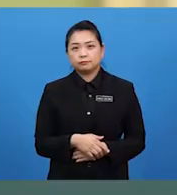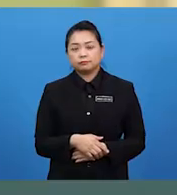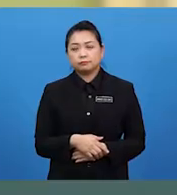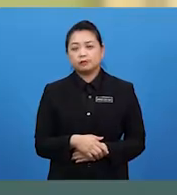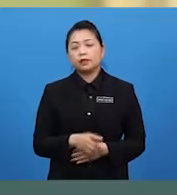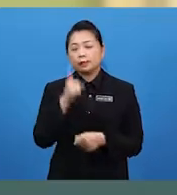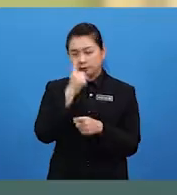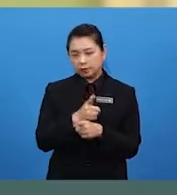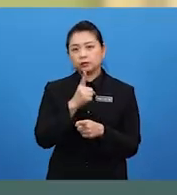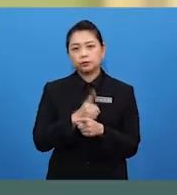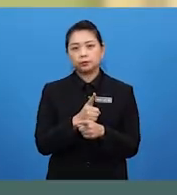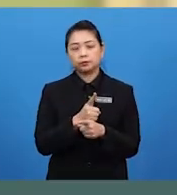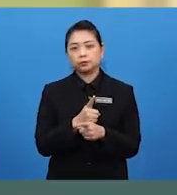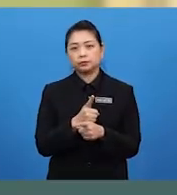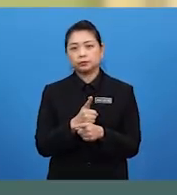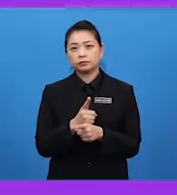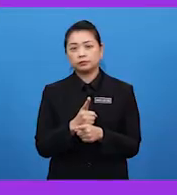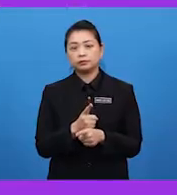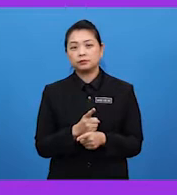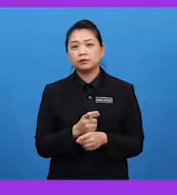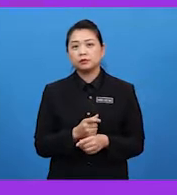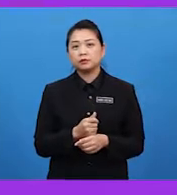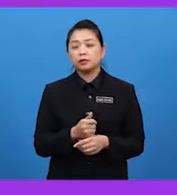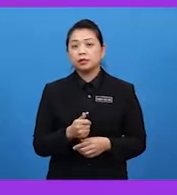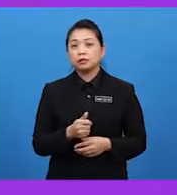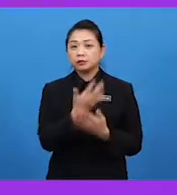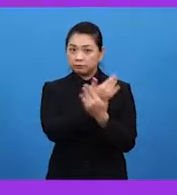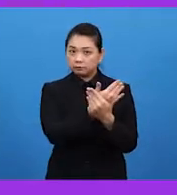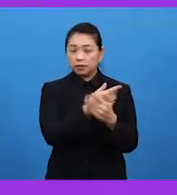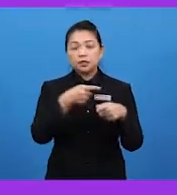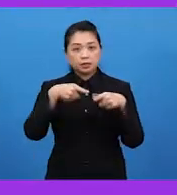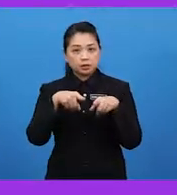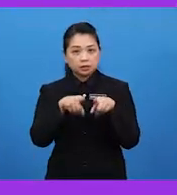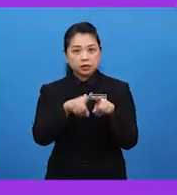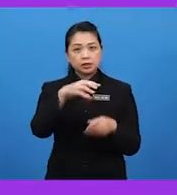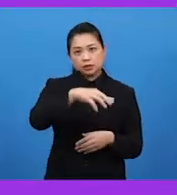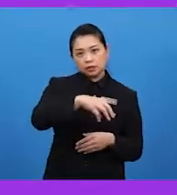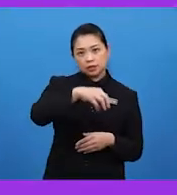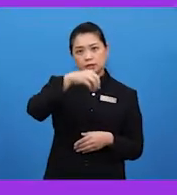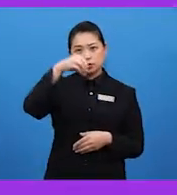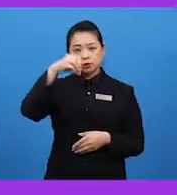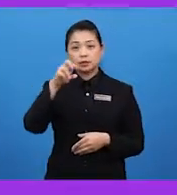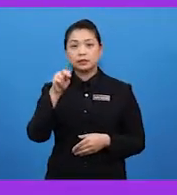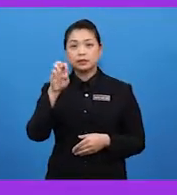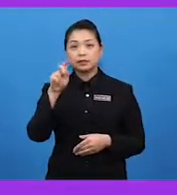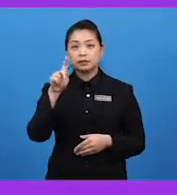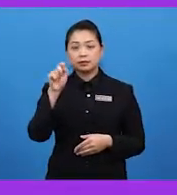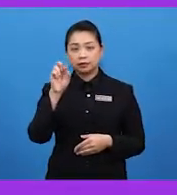Betul pandangan anda. Anda merasakan bahawa rama-rama ini sedang menyedut netar dari bunga ini.